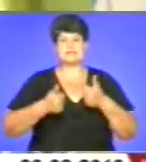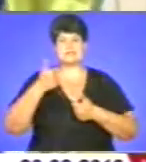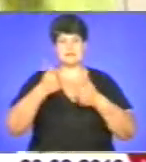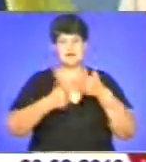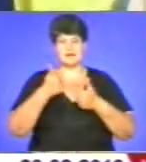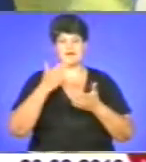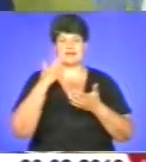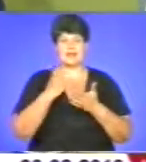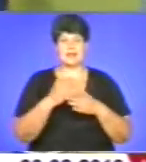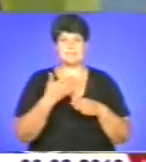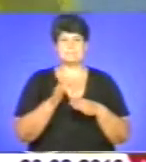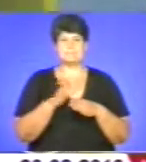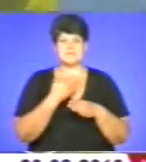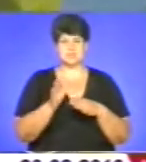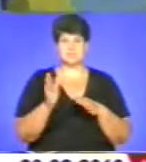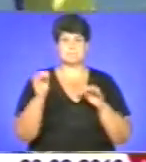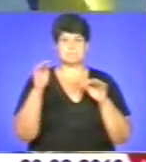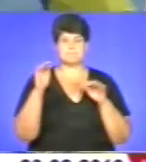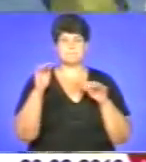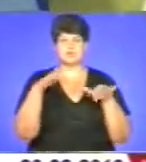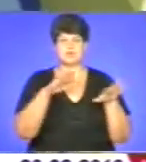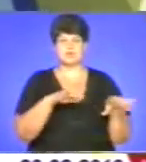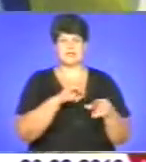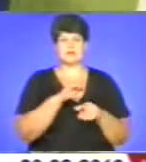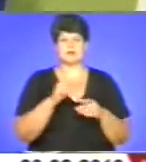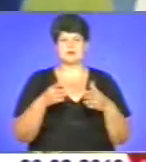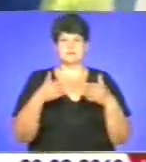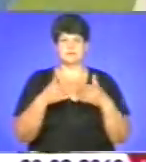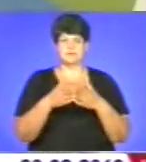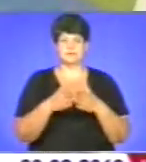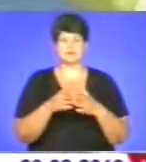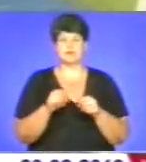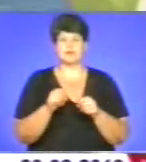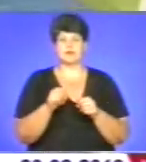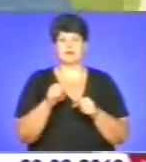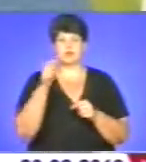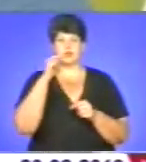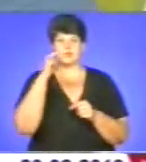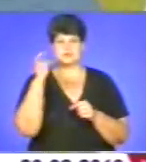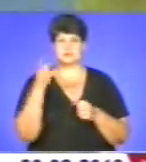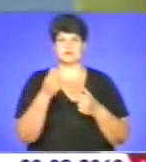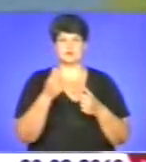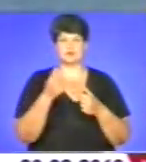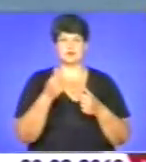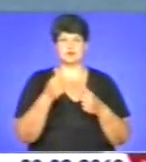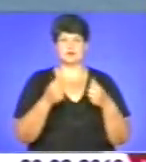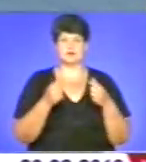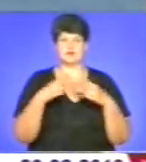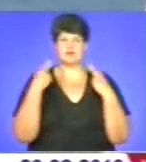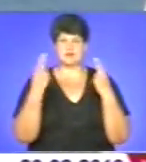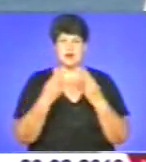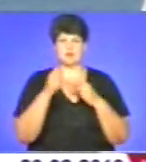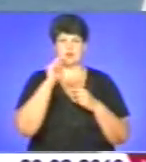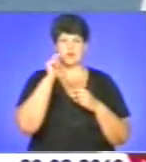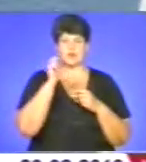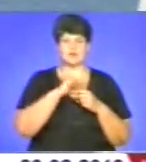між морськими силами, які стоять у Савастополі, в тому числі і Російської Федерації, а у кого буде більший прапор. Я